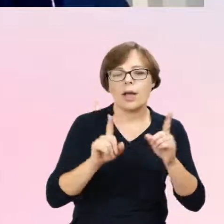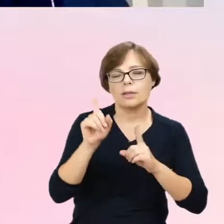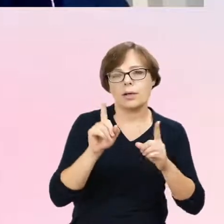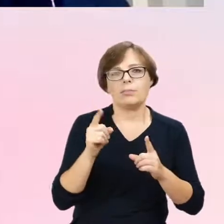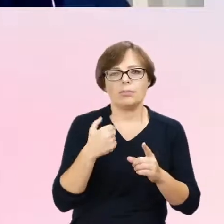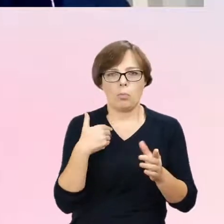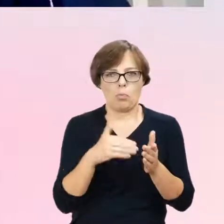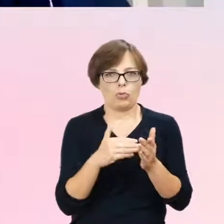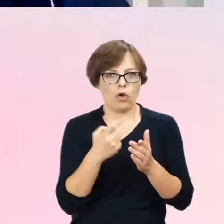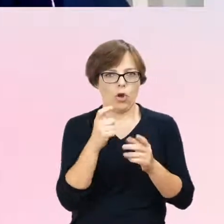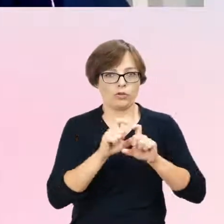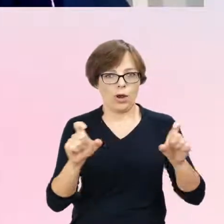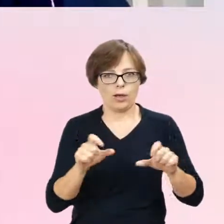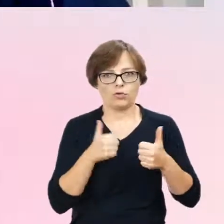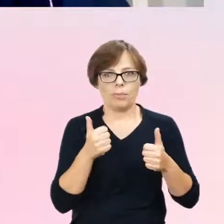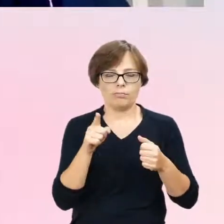zajmować.